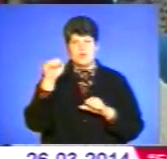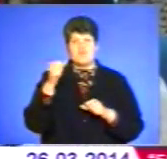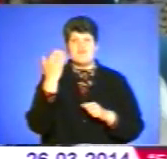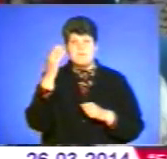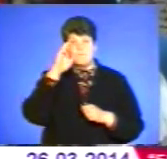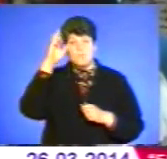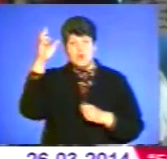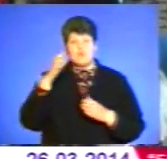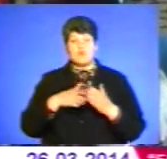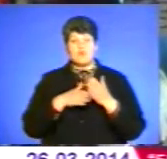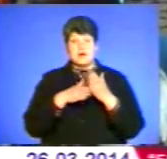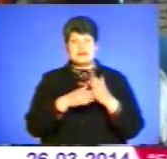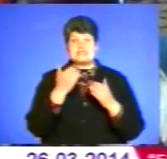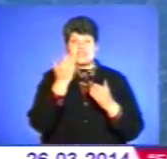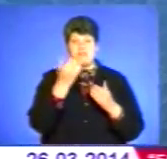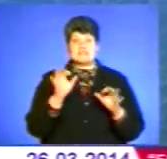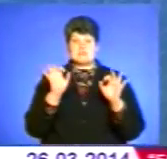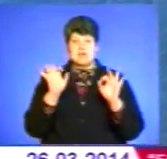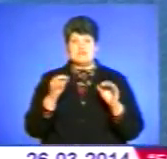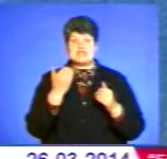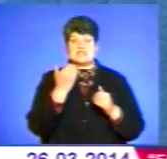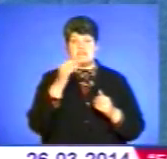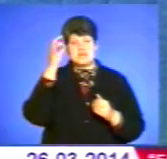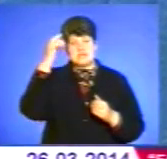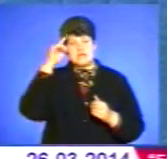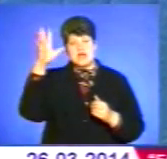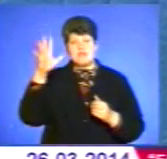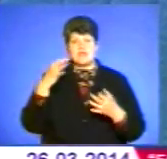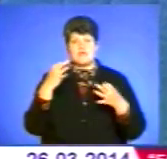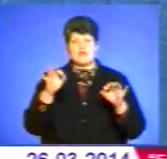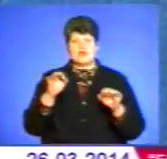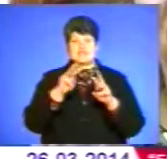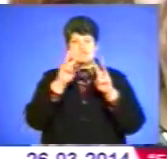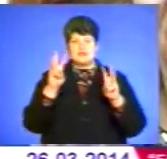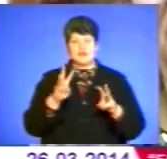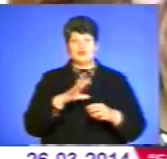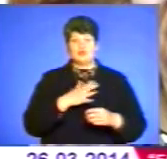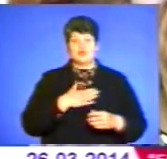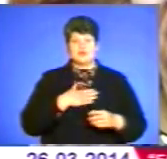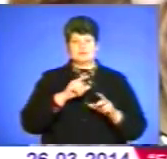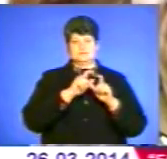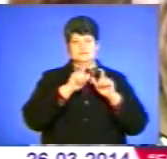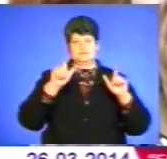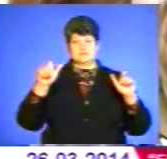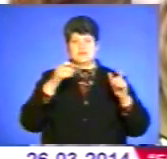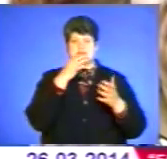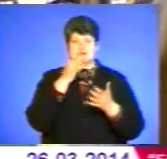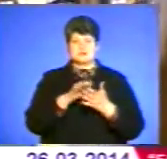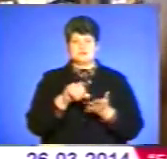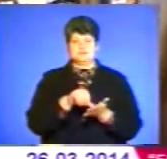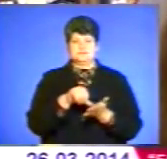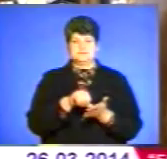помагає. За вас справда, за вас слава і воля святая» стало нашим гаслом, зазначили присутні.